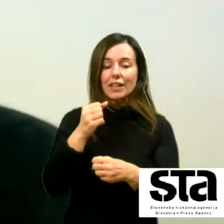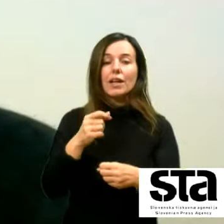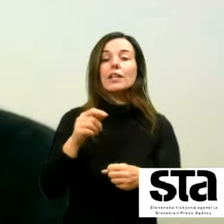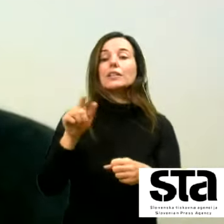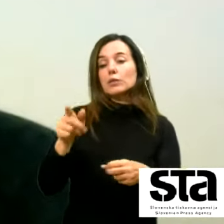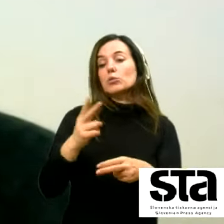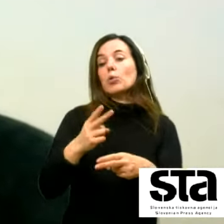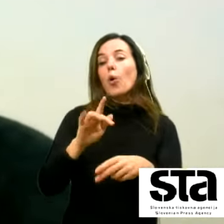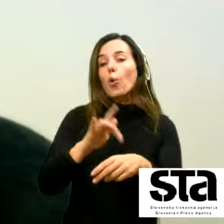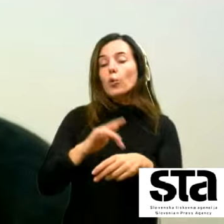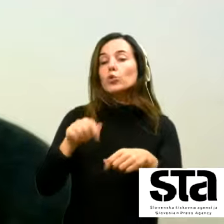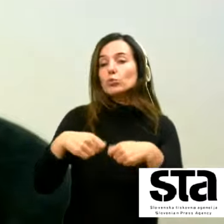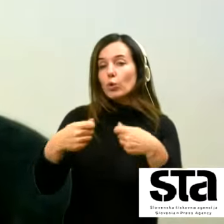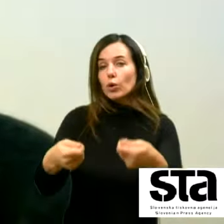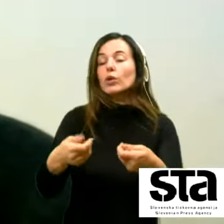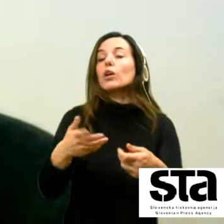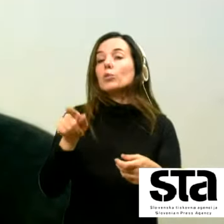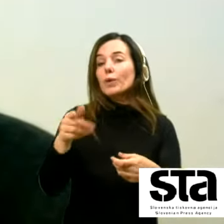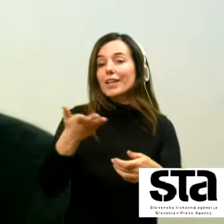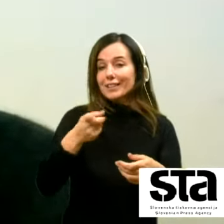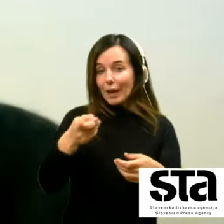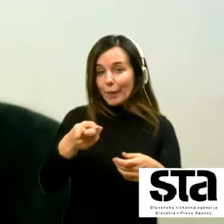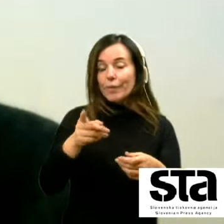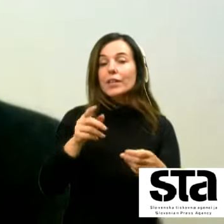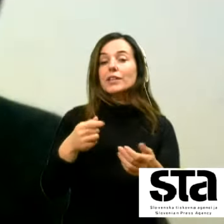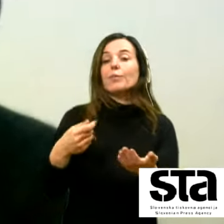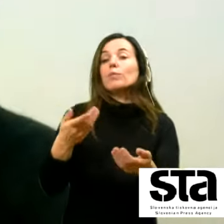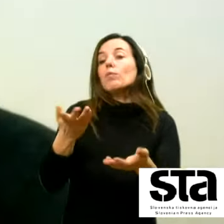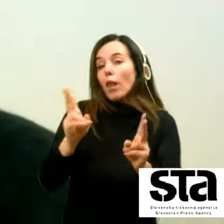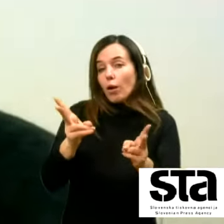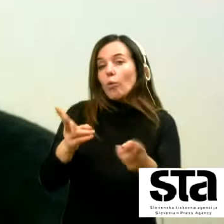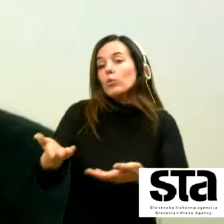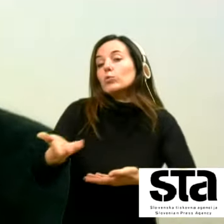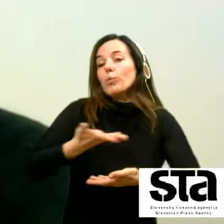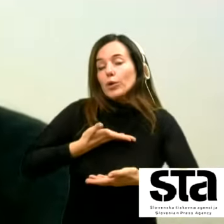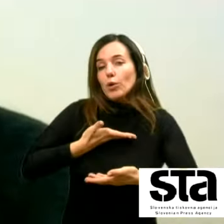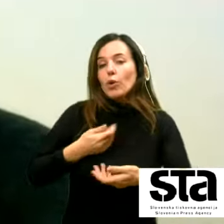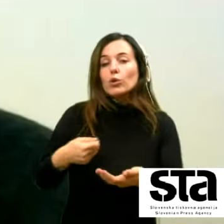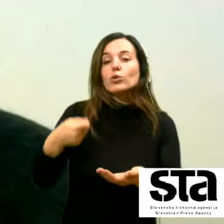dobili tam in jim potem pripada tale dodatek za